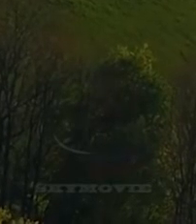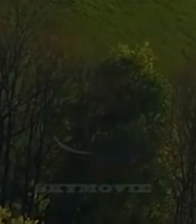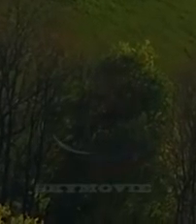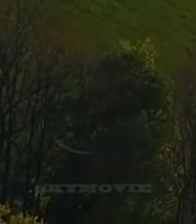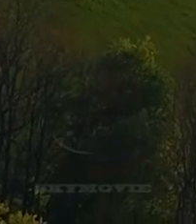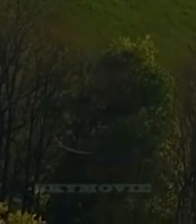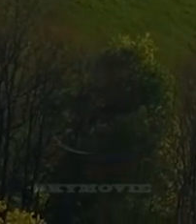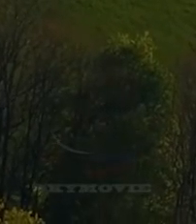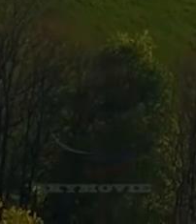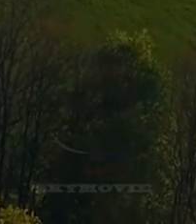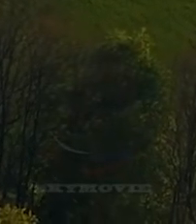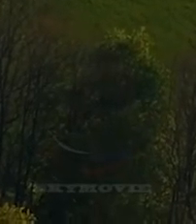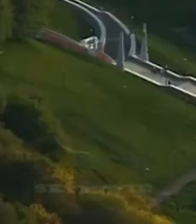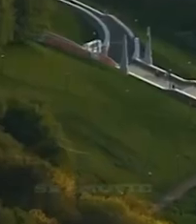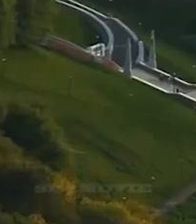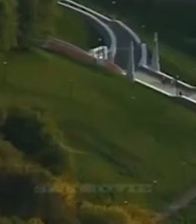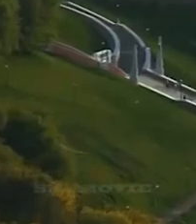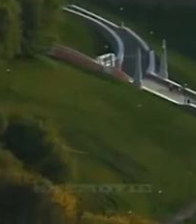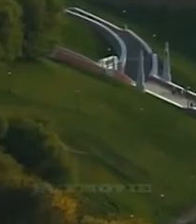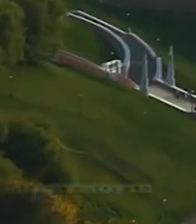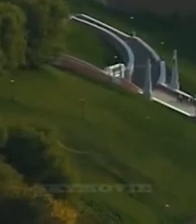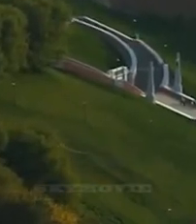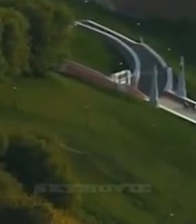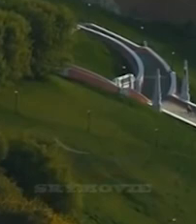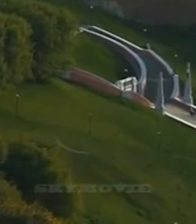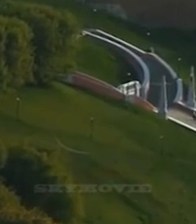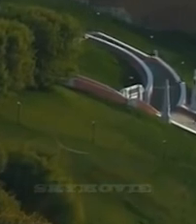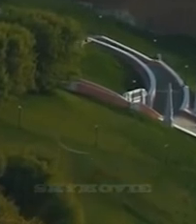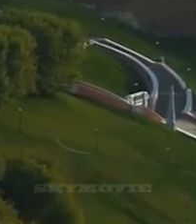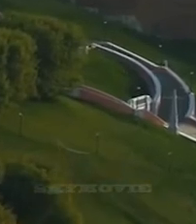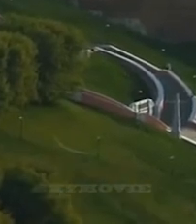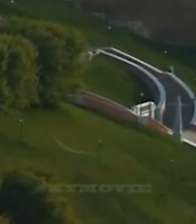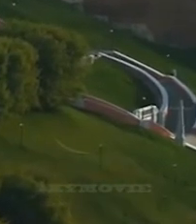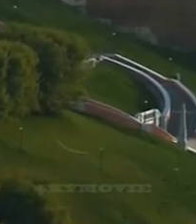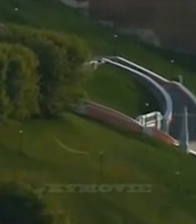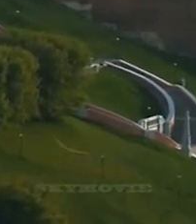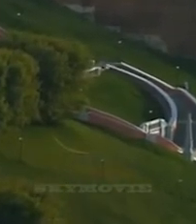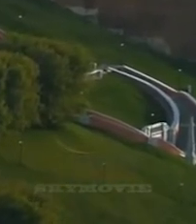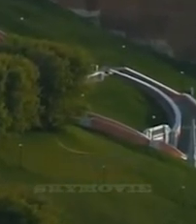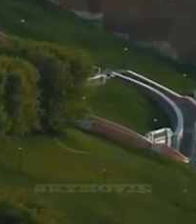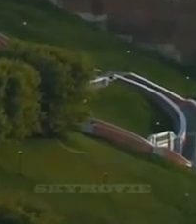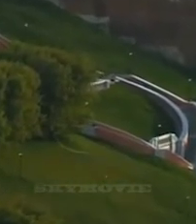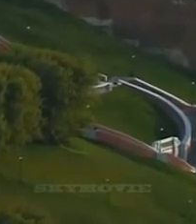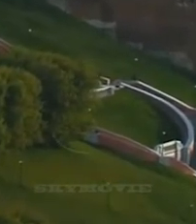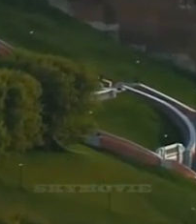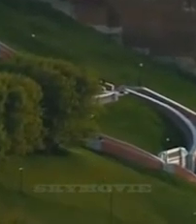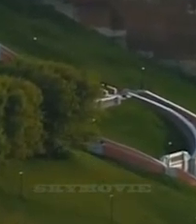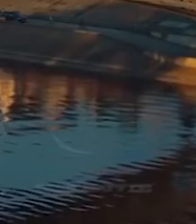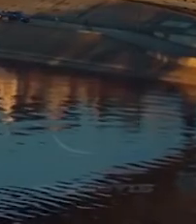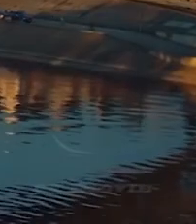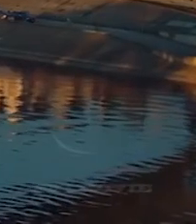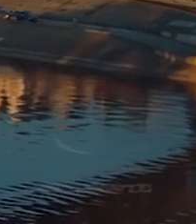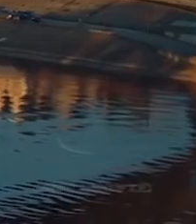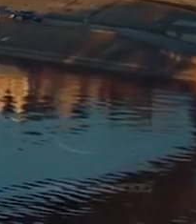2025-2026 году планируют построить станции на Сенной и в Сормском районе. На все вопросы, не прозвучавшие в эфире, обещают ответить.